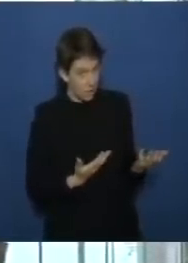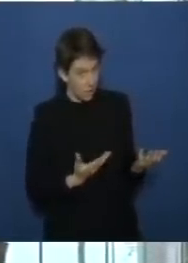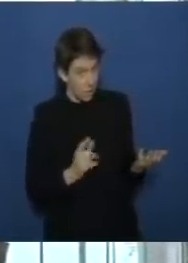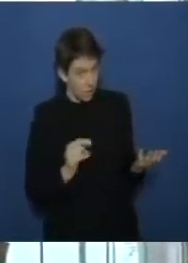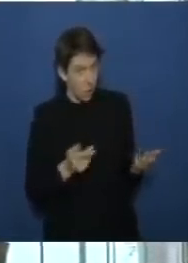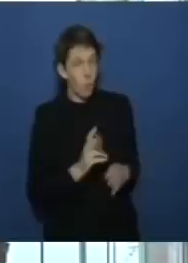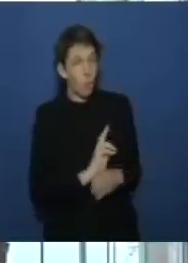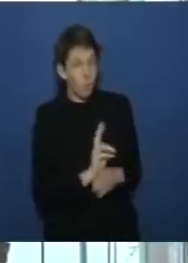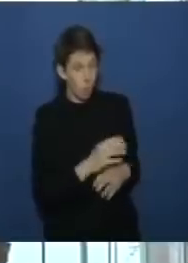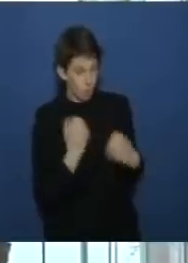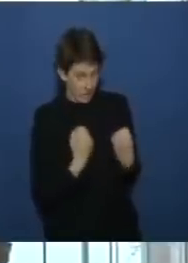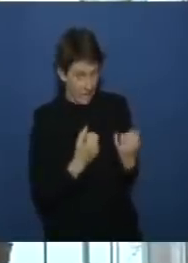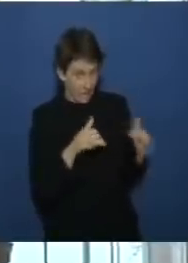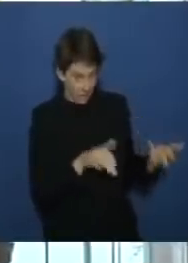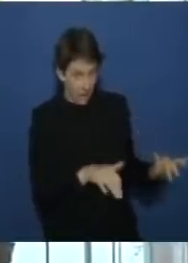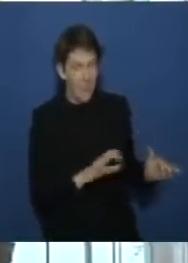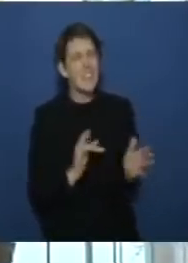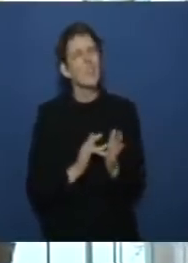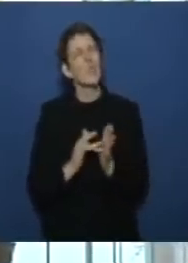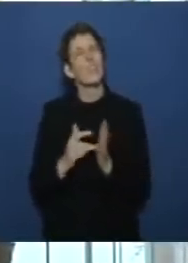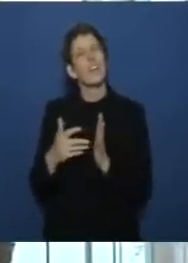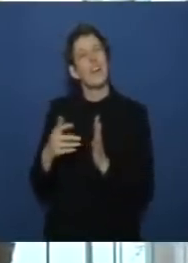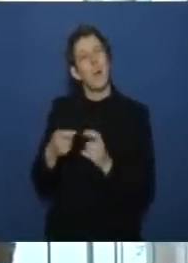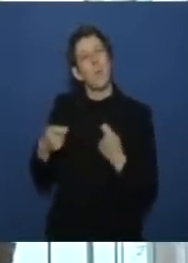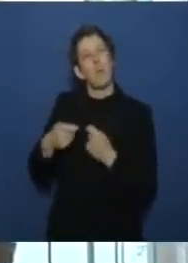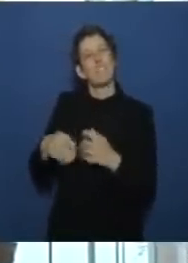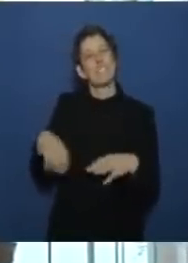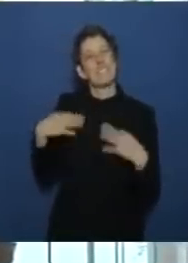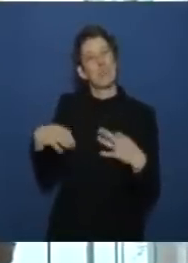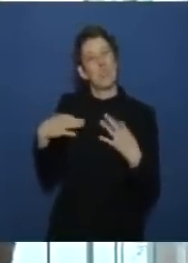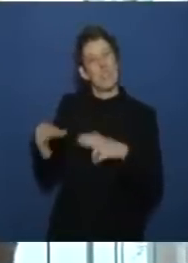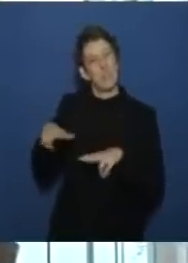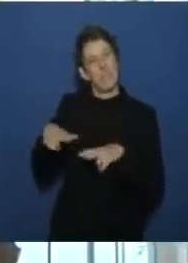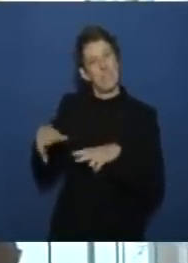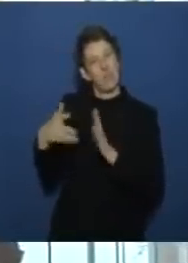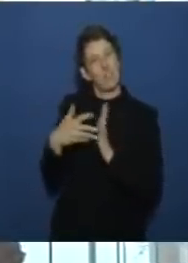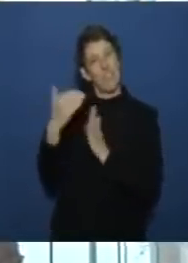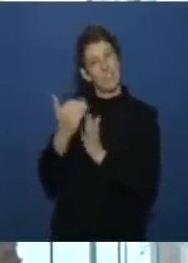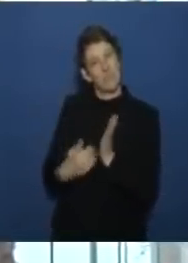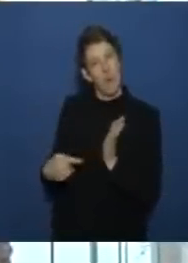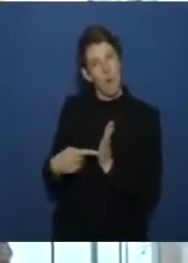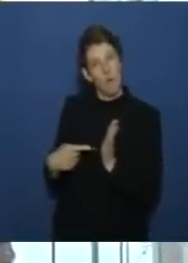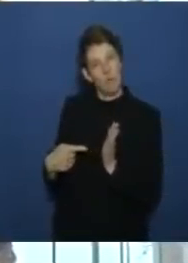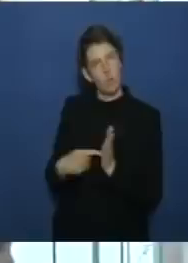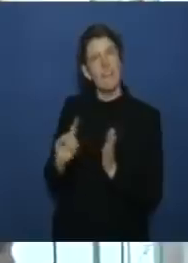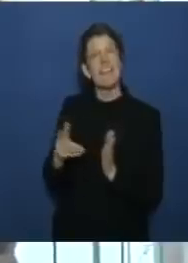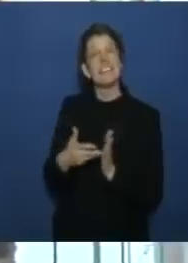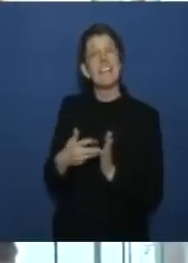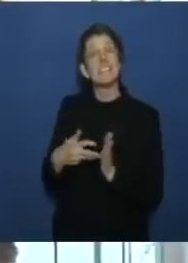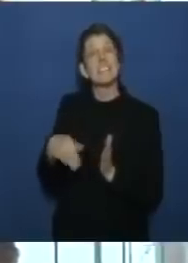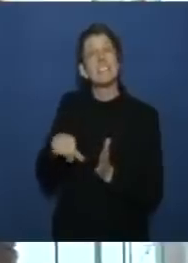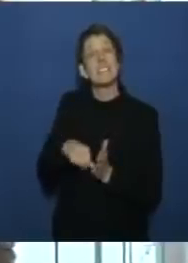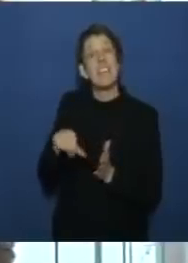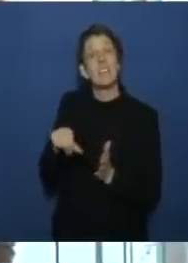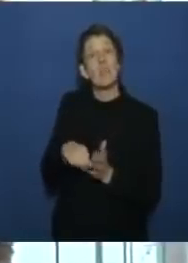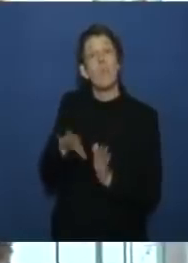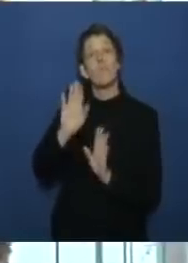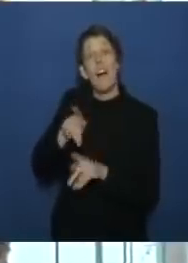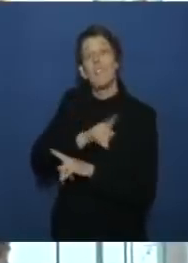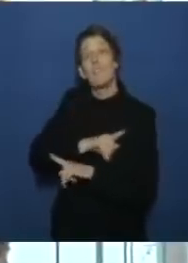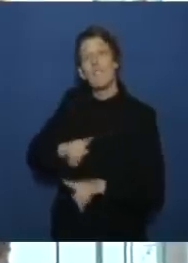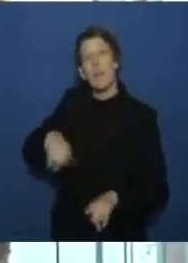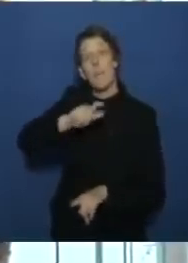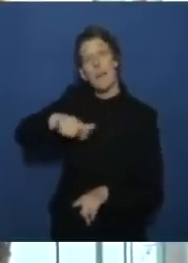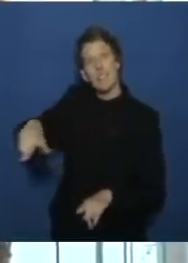betrugssicherheit weil die testverordnung des bundes gesundheitsministeriums die untersagt ja sogar den testzentren dass man personenbezogene